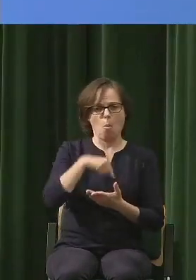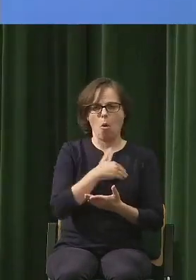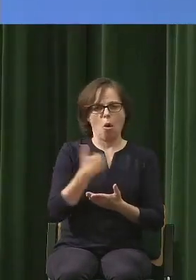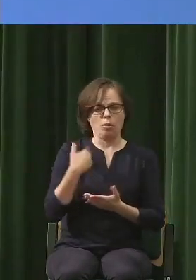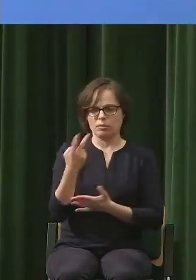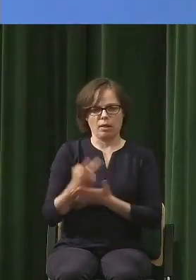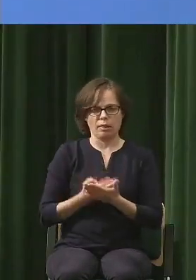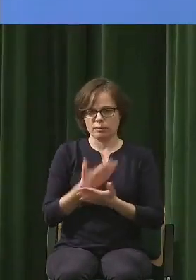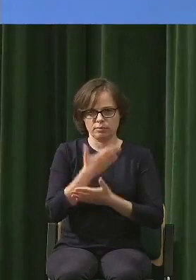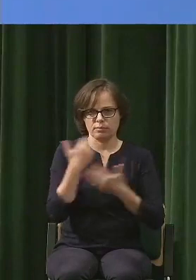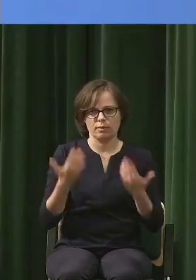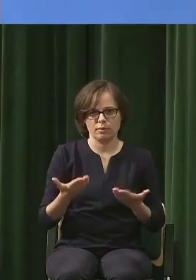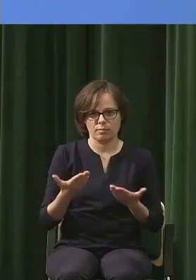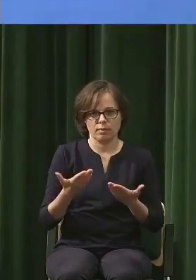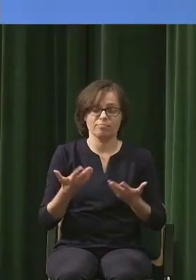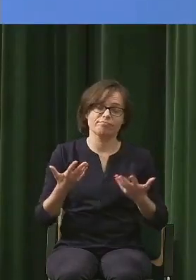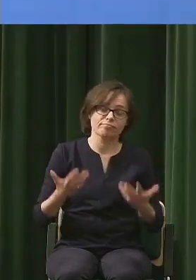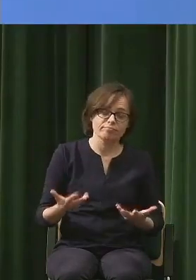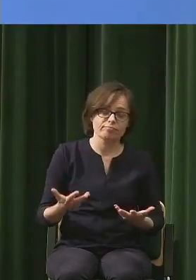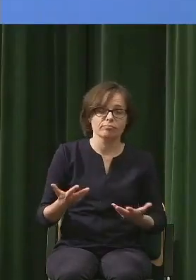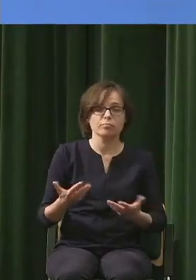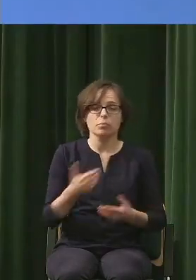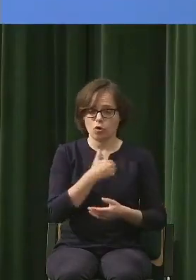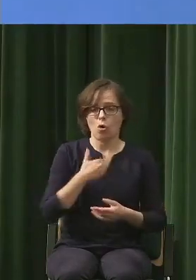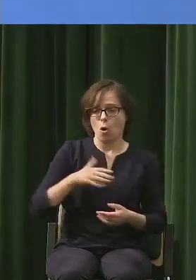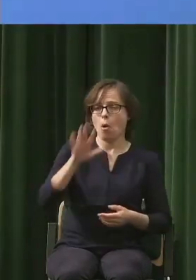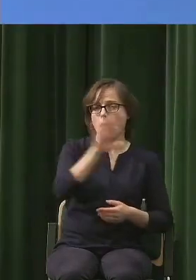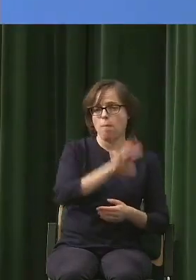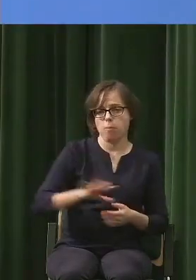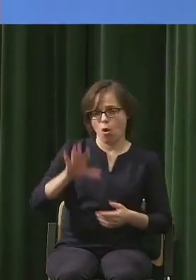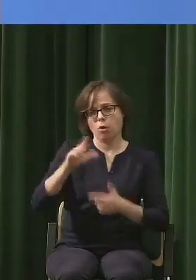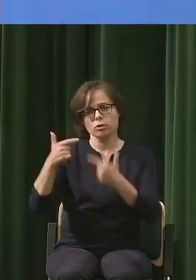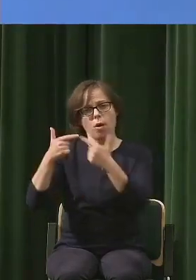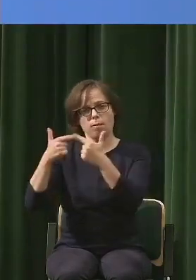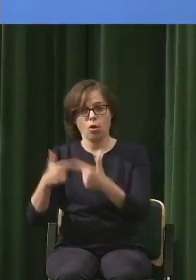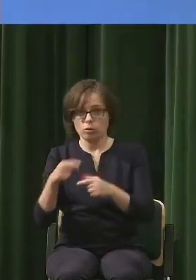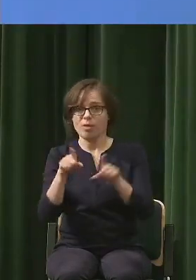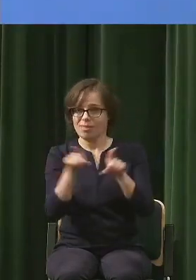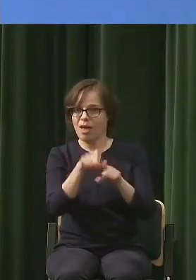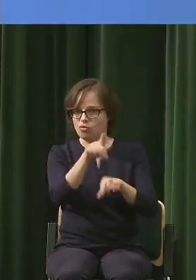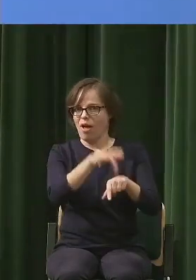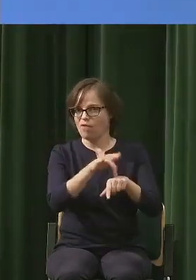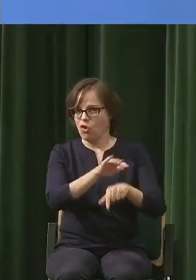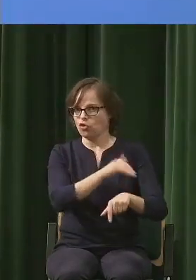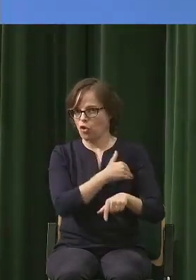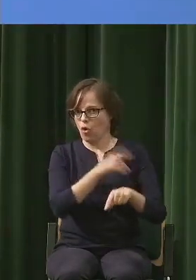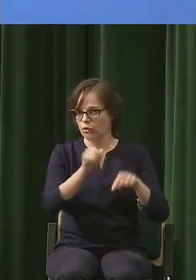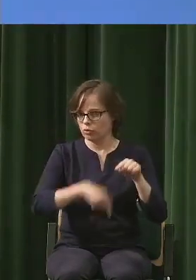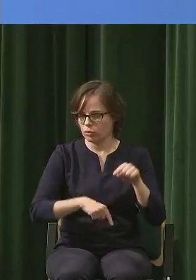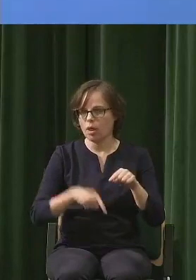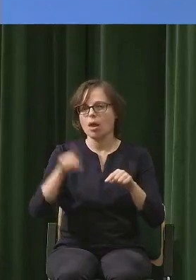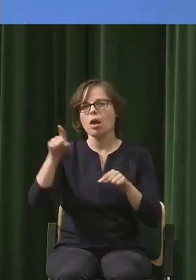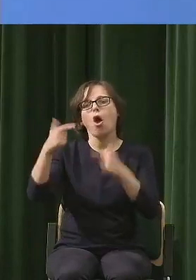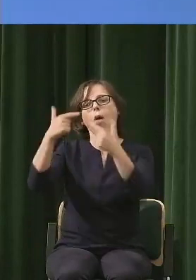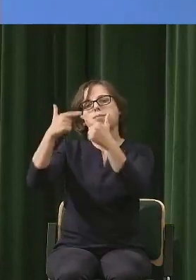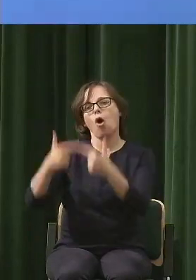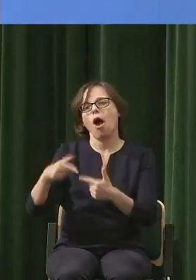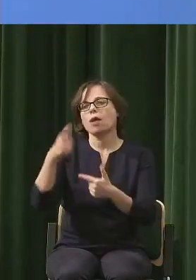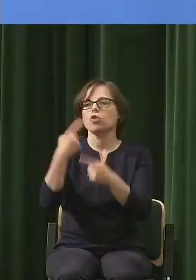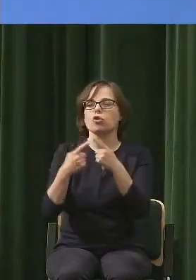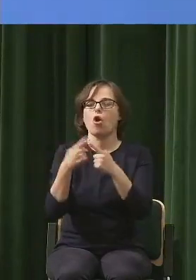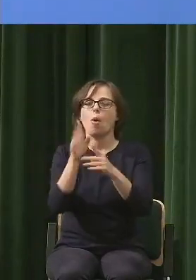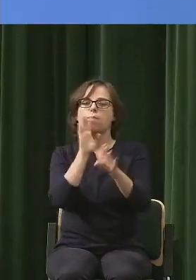Polsce wciąż, i to też jest naleciałość szkolna, poezję traktuje się jak rebus do